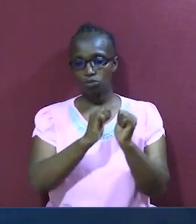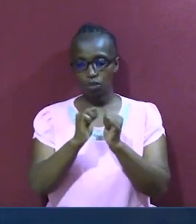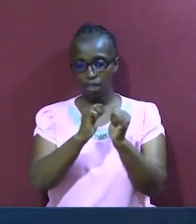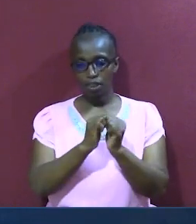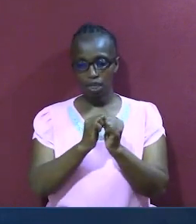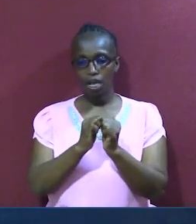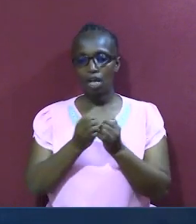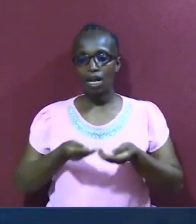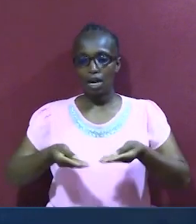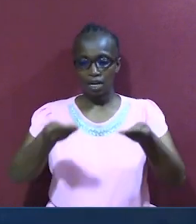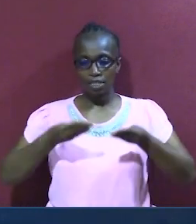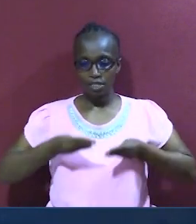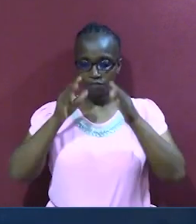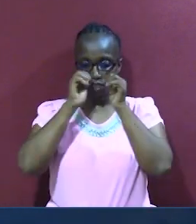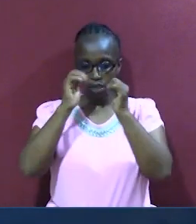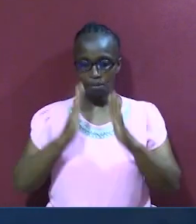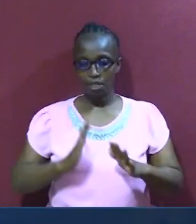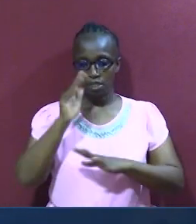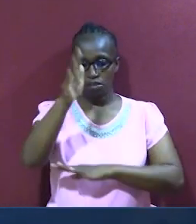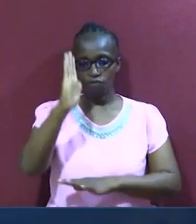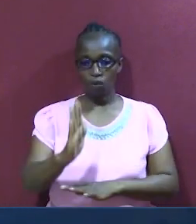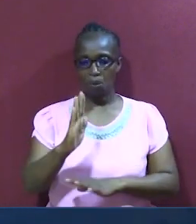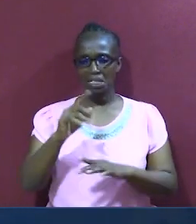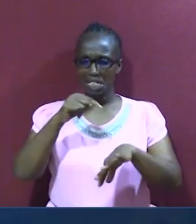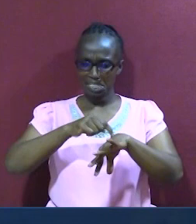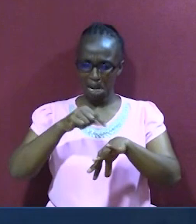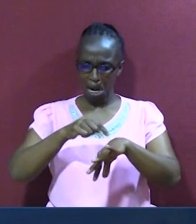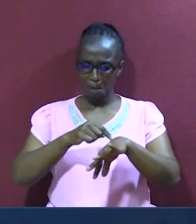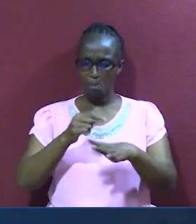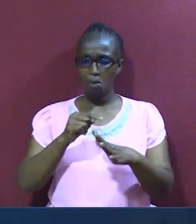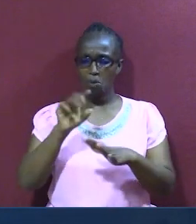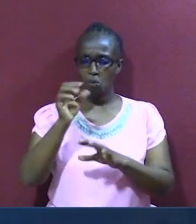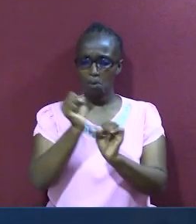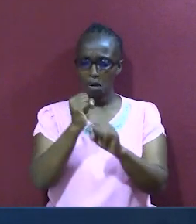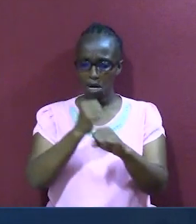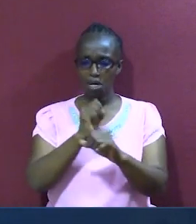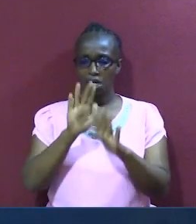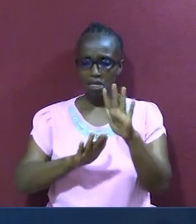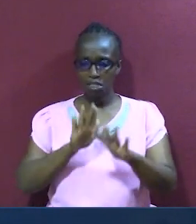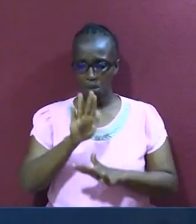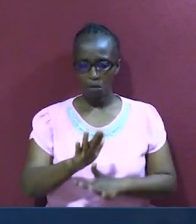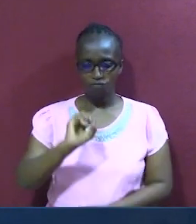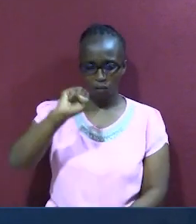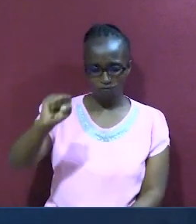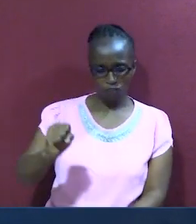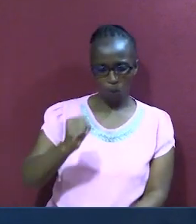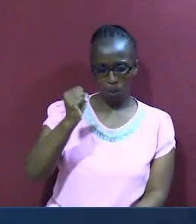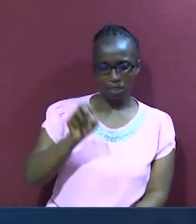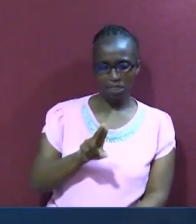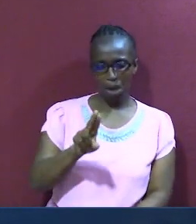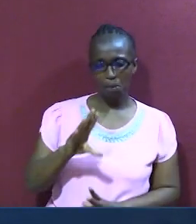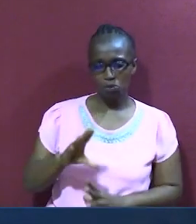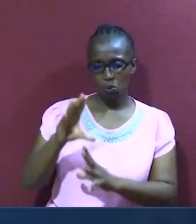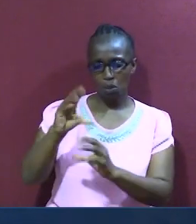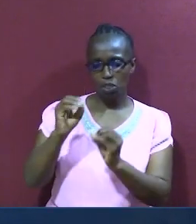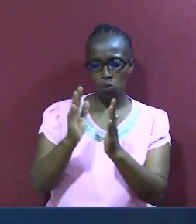kuzipokea baraka za mungu. Tunako chukua atua ya kwa muka na kuendelea na shunguli za